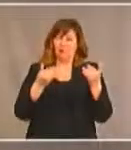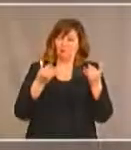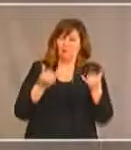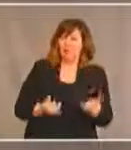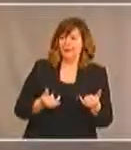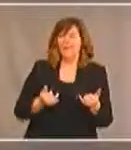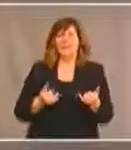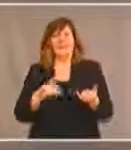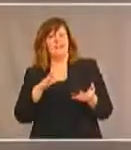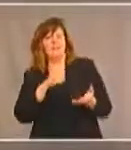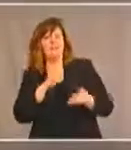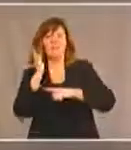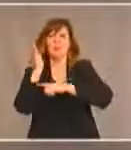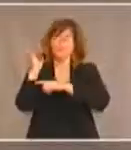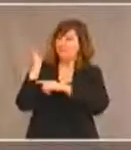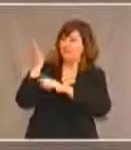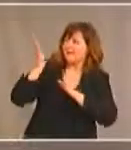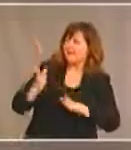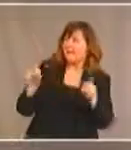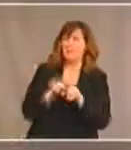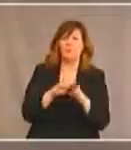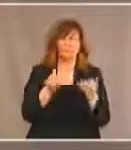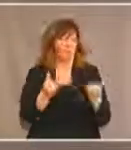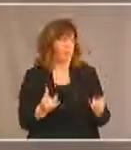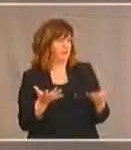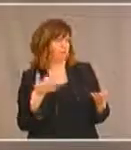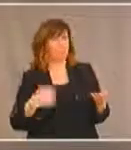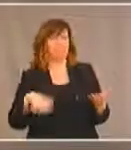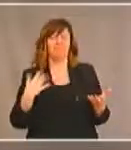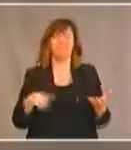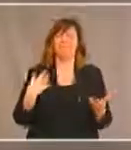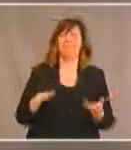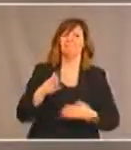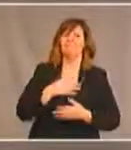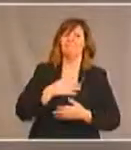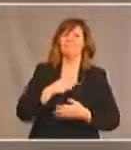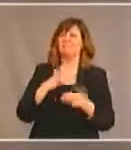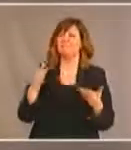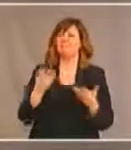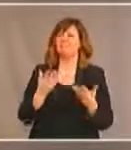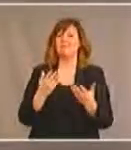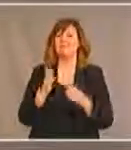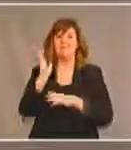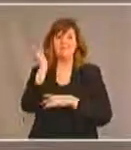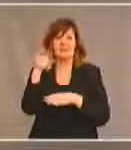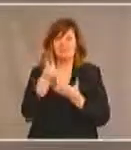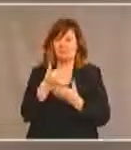des conférenciers comme ceux que je côtoie en ce moment et ceux qui m'ont précédé. Je voudrais remercier les ancêtres